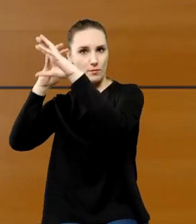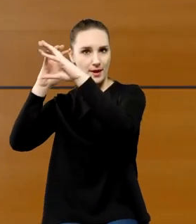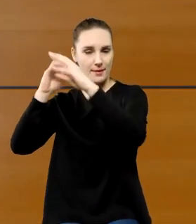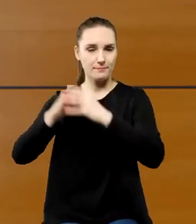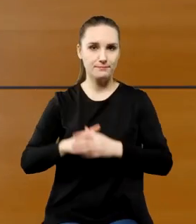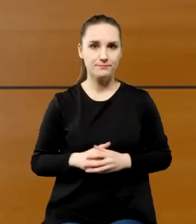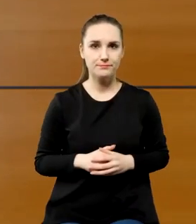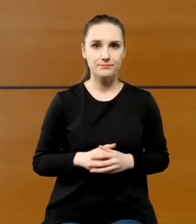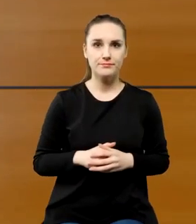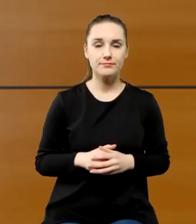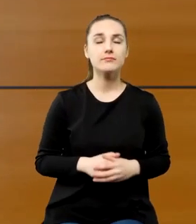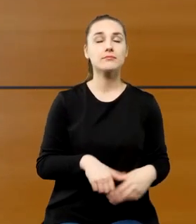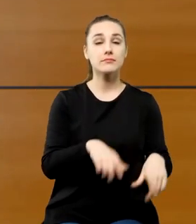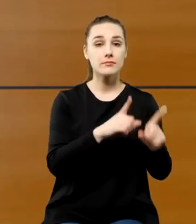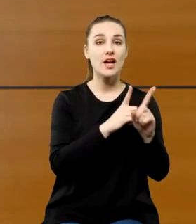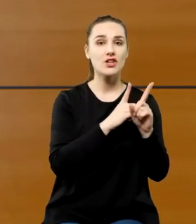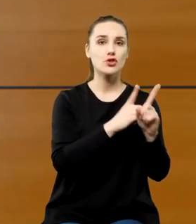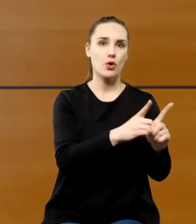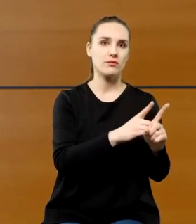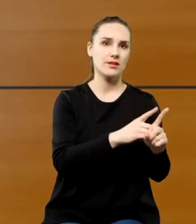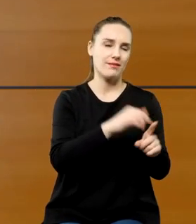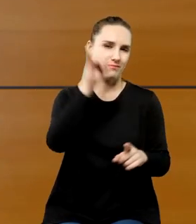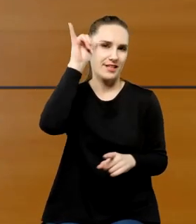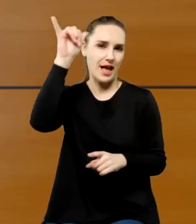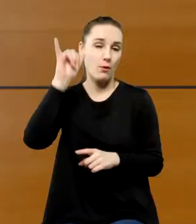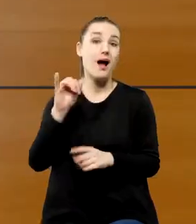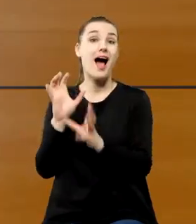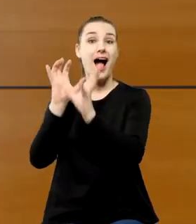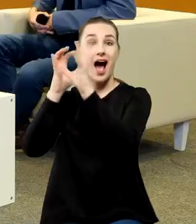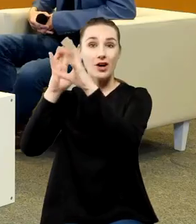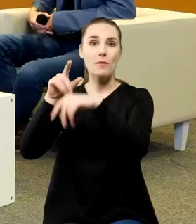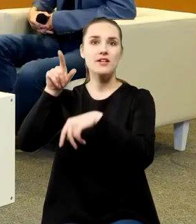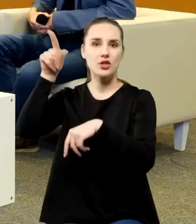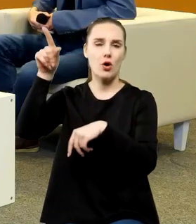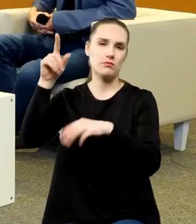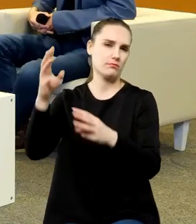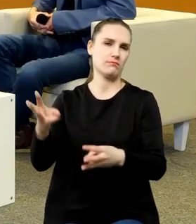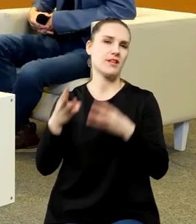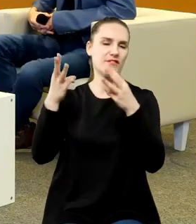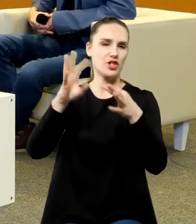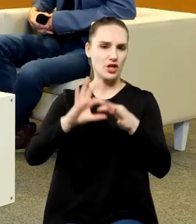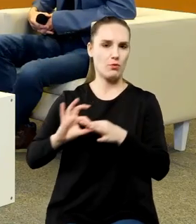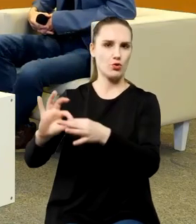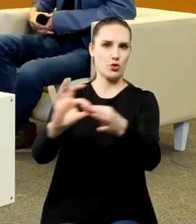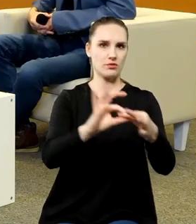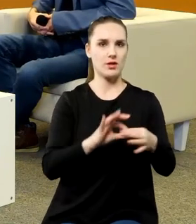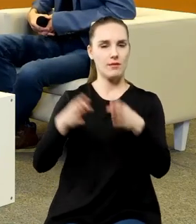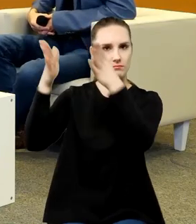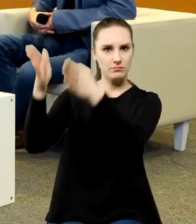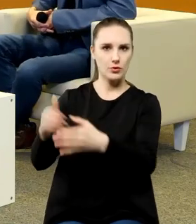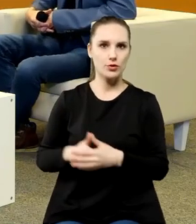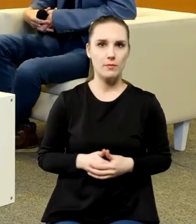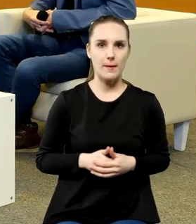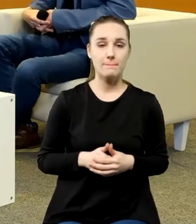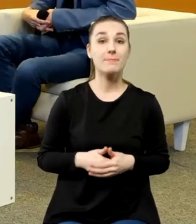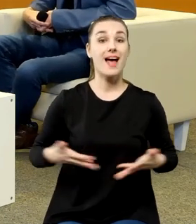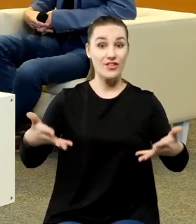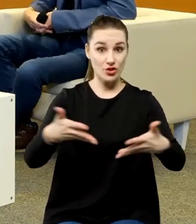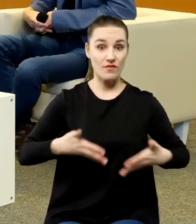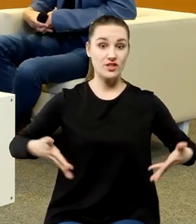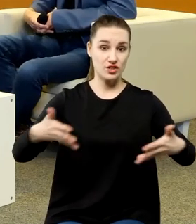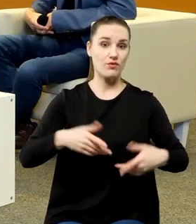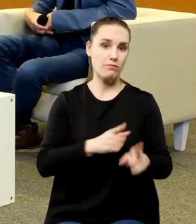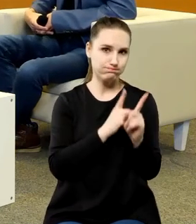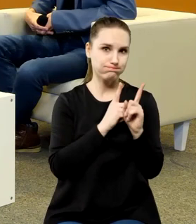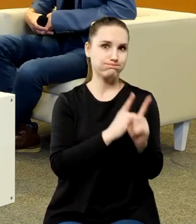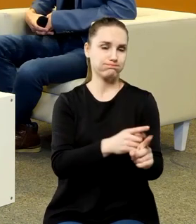właśnie zgodny z tymi ideałami. Kopernik ma być taką postacią stalejącą. I Towarzystwo potem idzie za ciosem w pewnym sensie, bo kilka lat